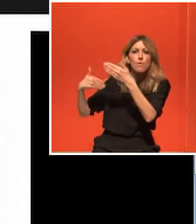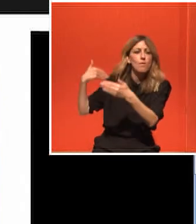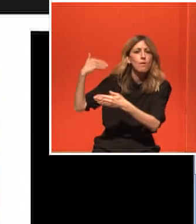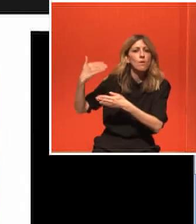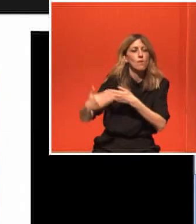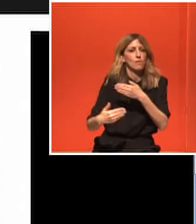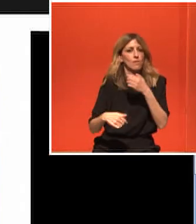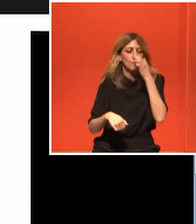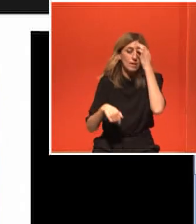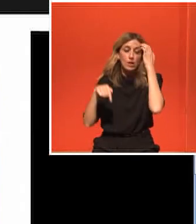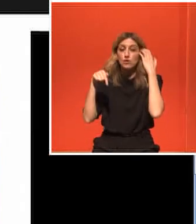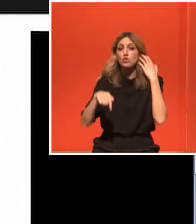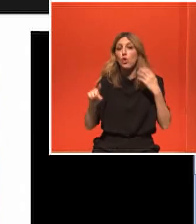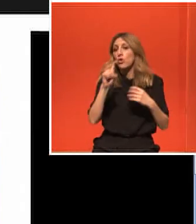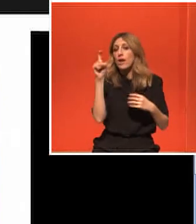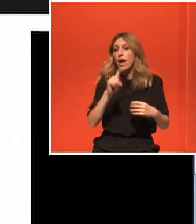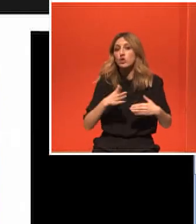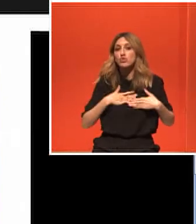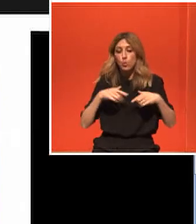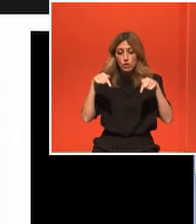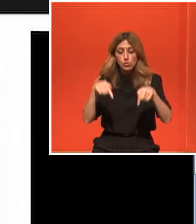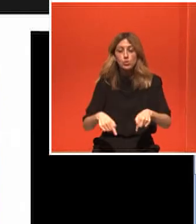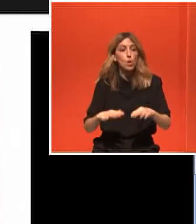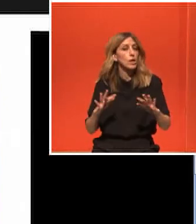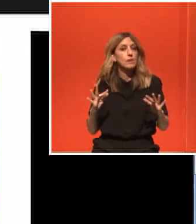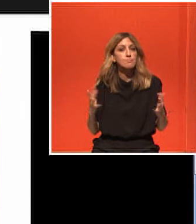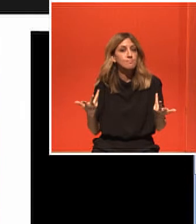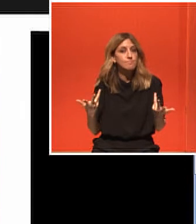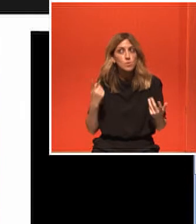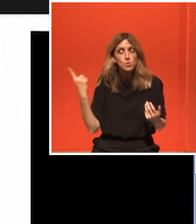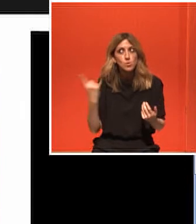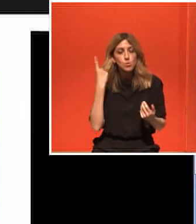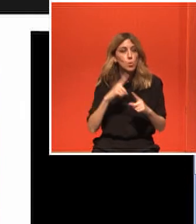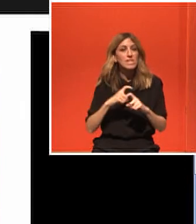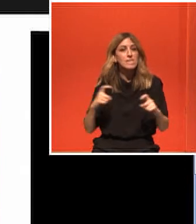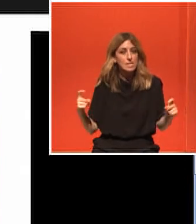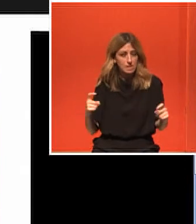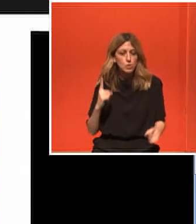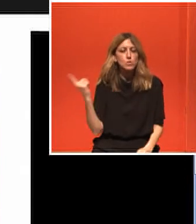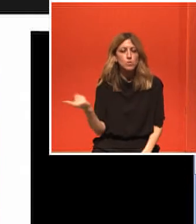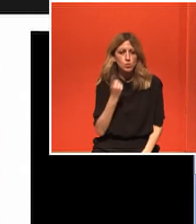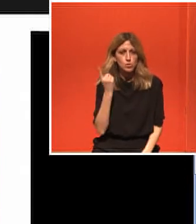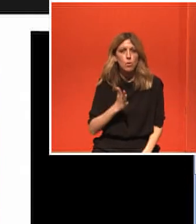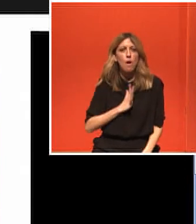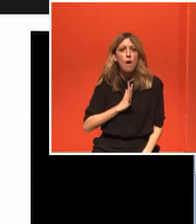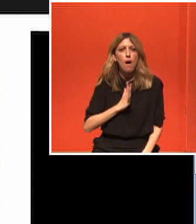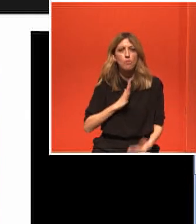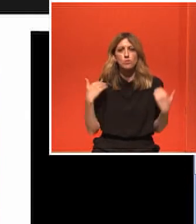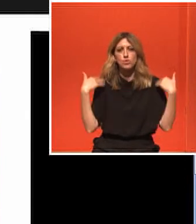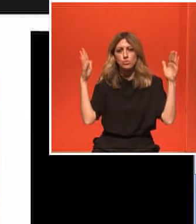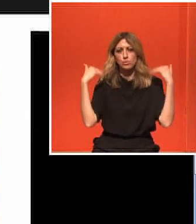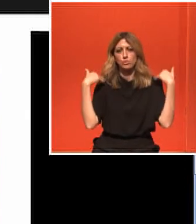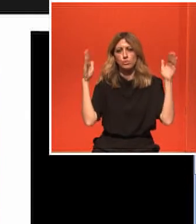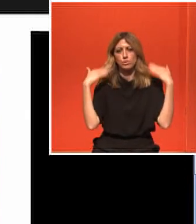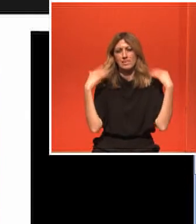σύγχρονη ζωή ότι έχουμε έναν άνθρωπο πλέον ο οποίος έχει μειώσει δραματικά την φυσική δραστηριότητα